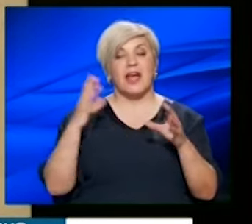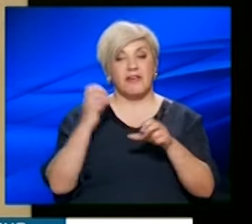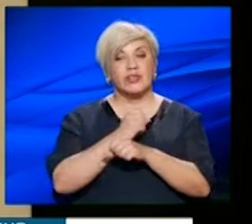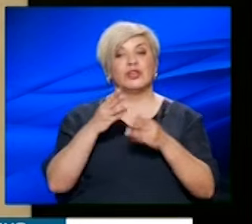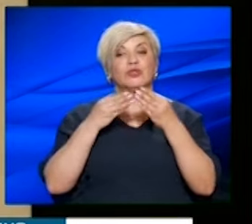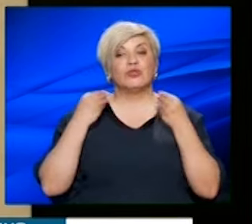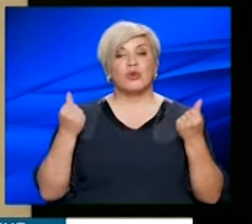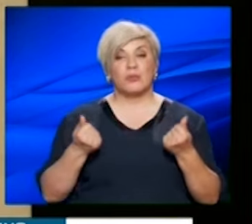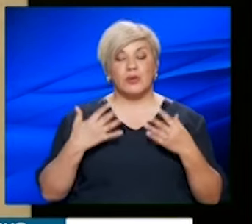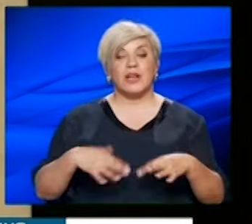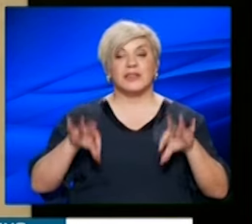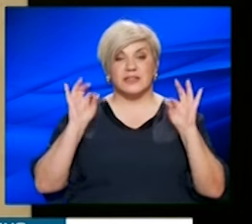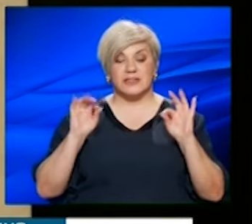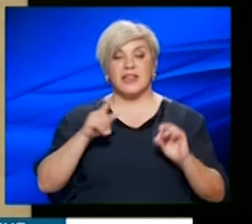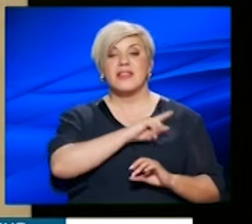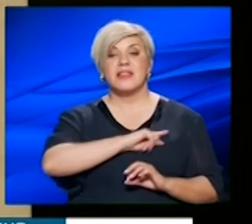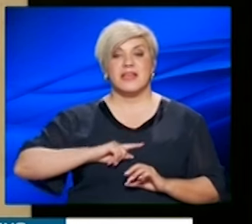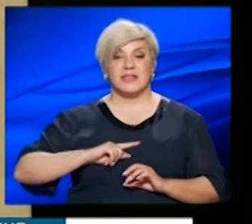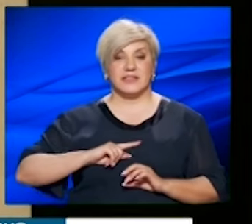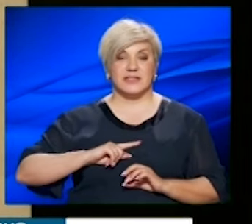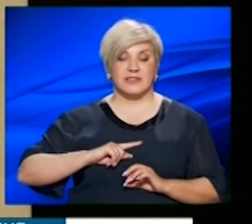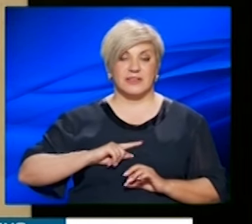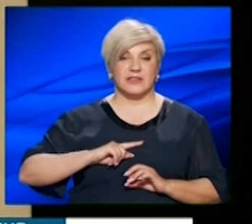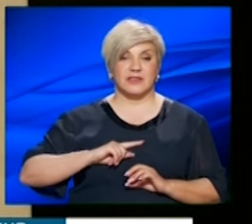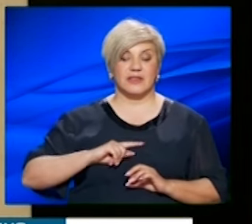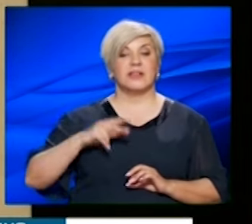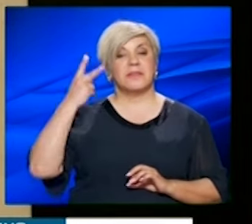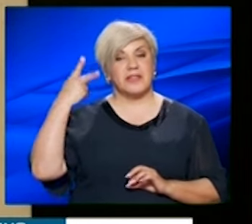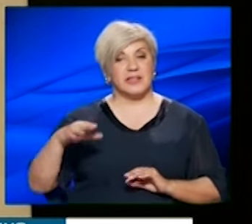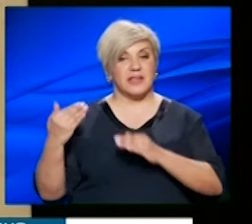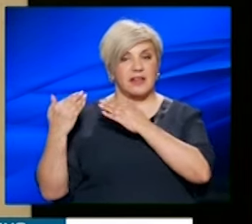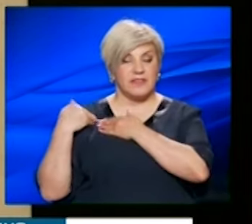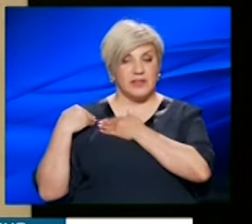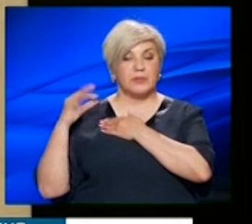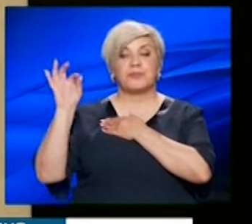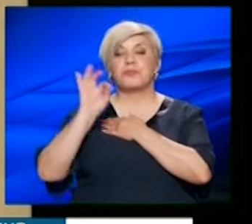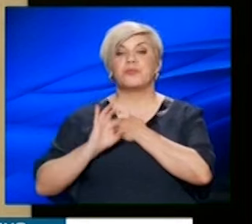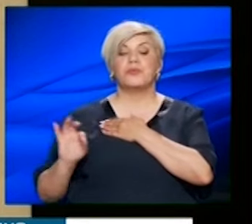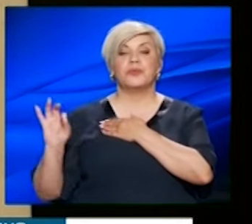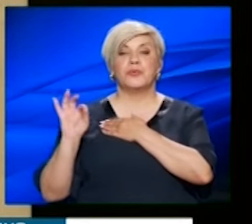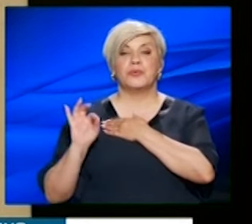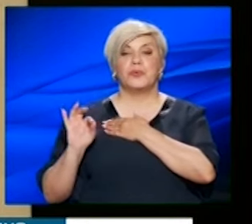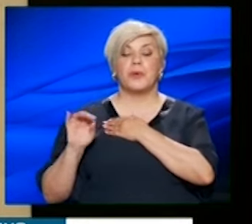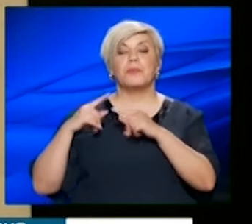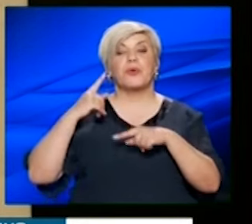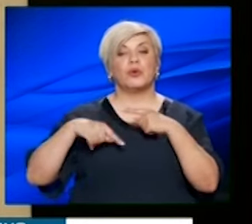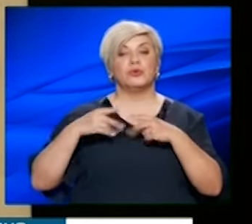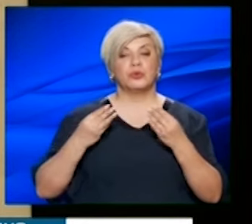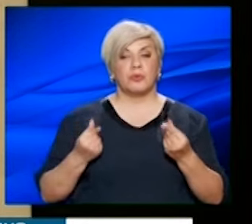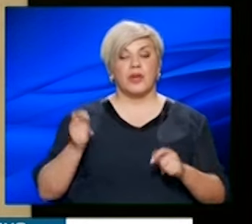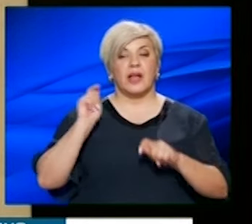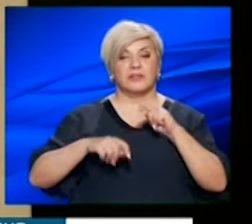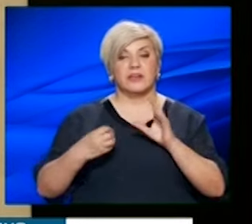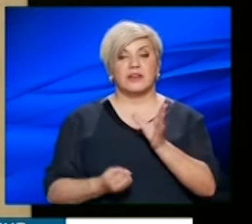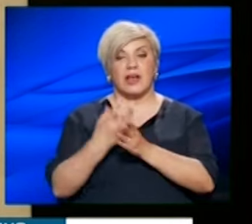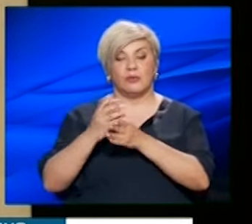τρόπο να ξεκινήσει η διοίκηση με δική της ευθύνης το πού και με ποιο τρόπο την κατασκευή